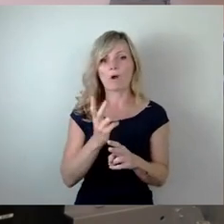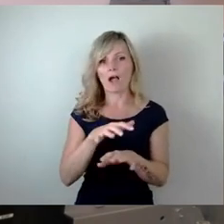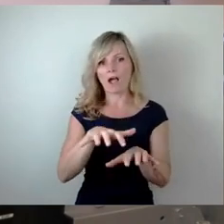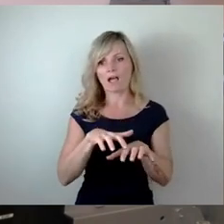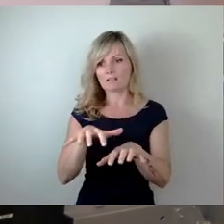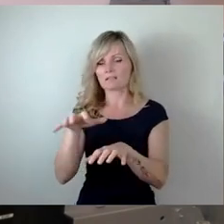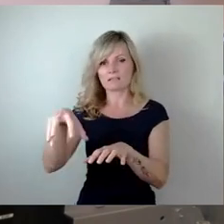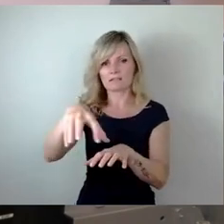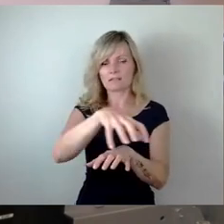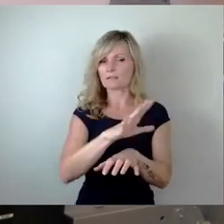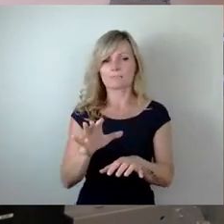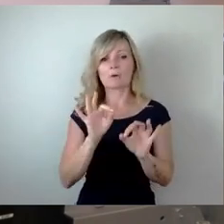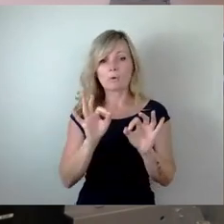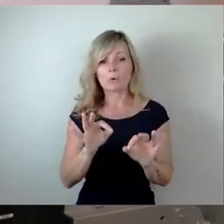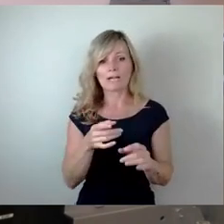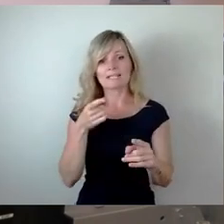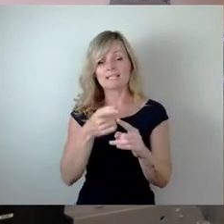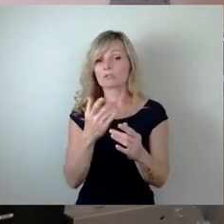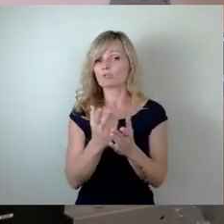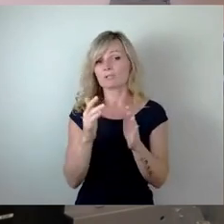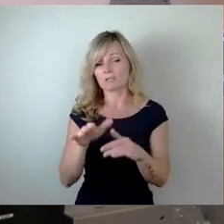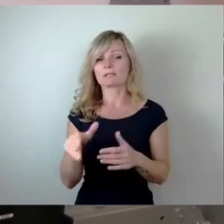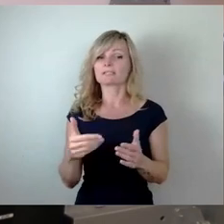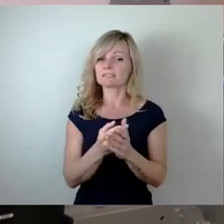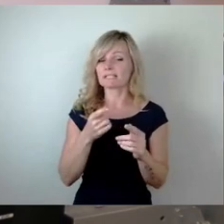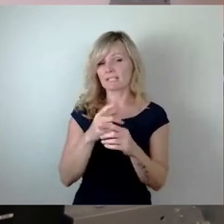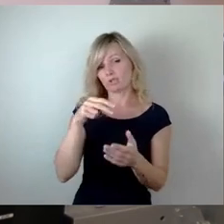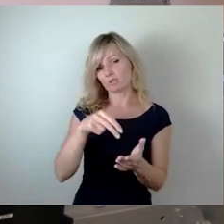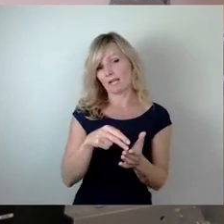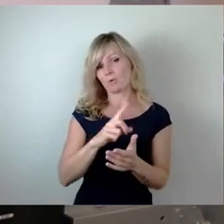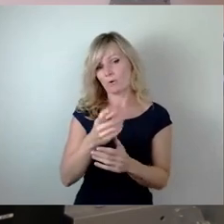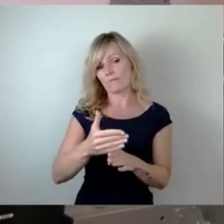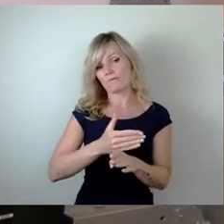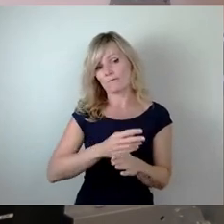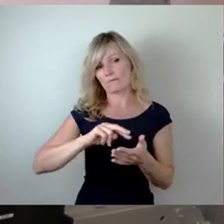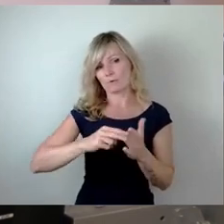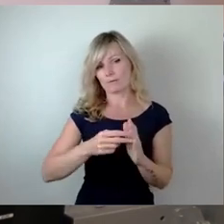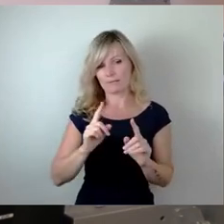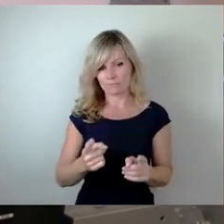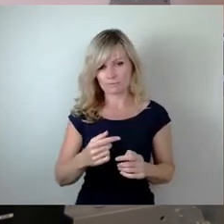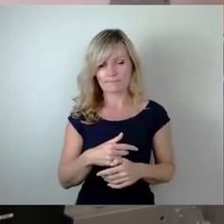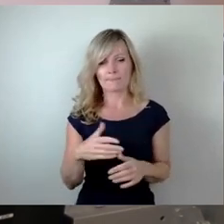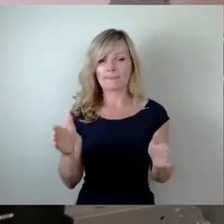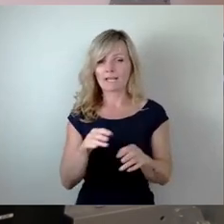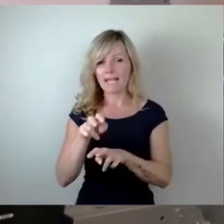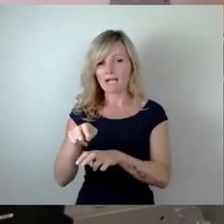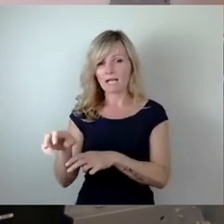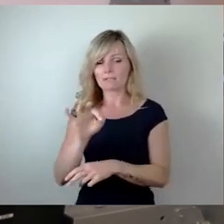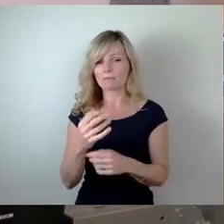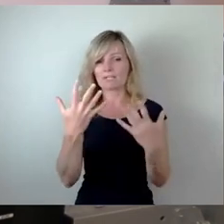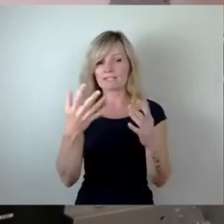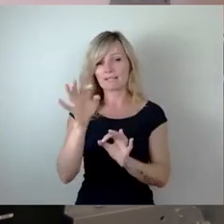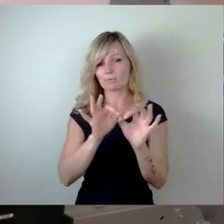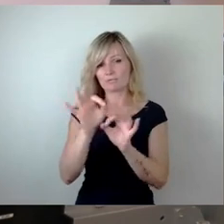konkrete Zielstellungen gibt, dann sollte man auch diese Zielstellungen entsprechend vorbereiten können. Kleingärten bedeuten für rund 10% unserer